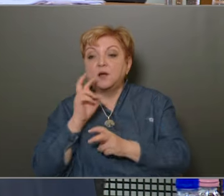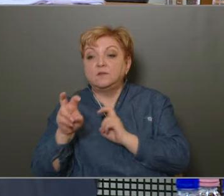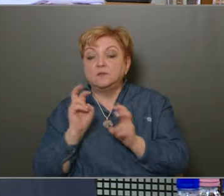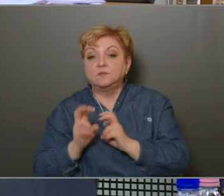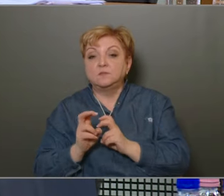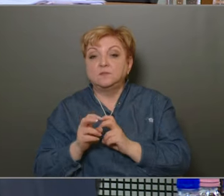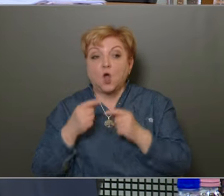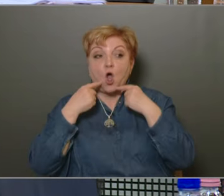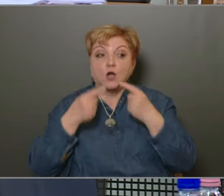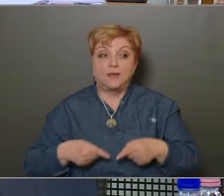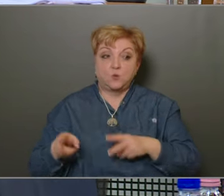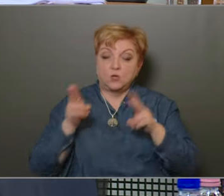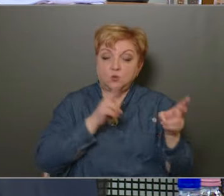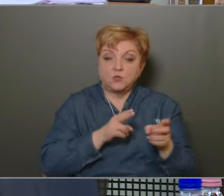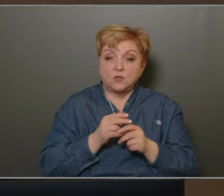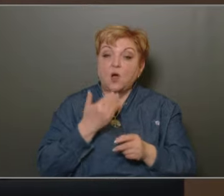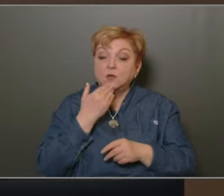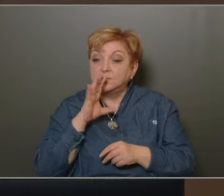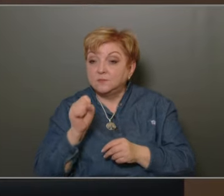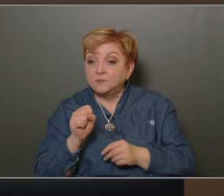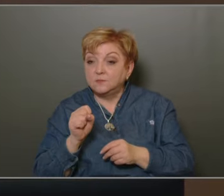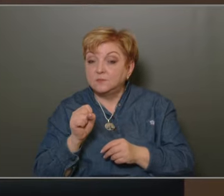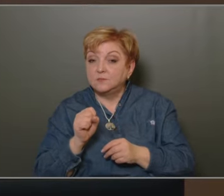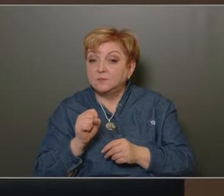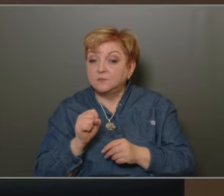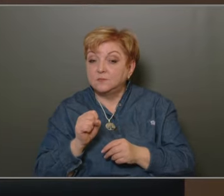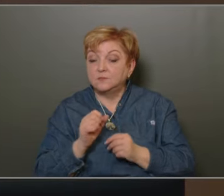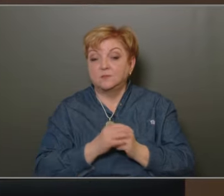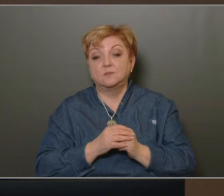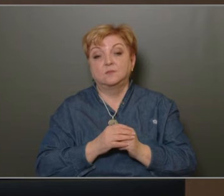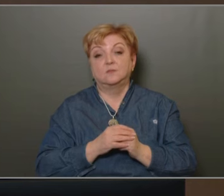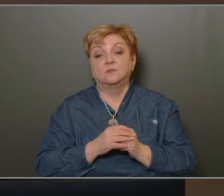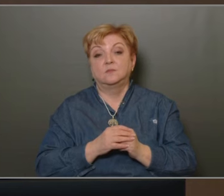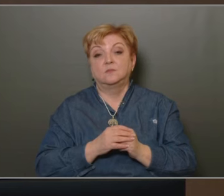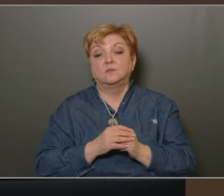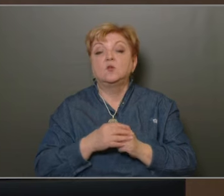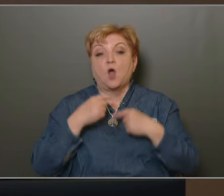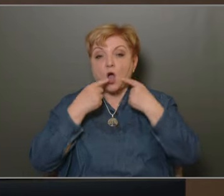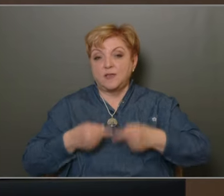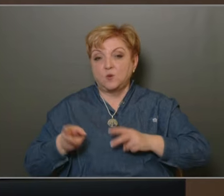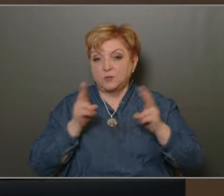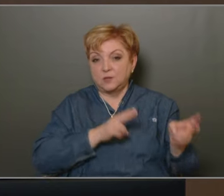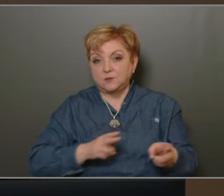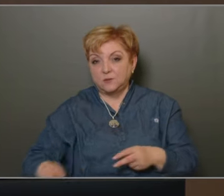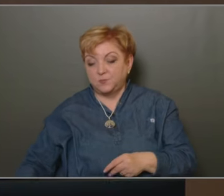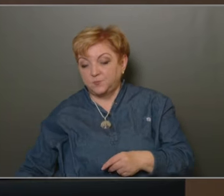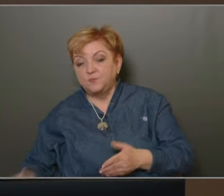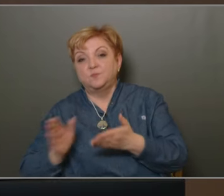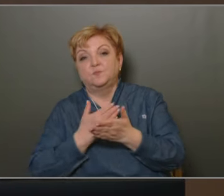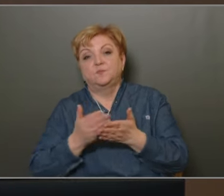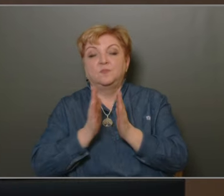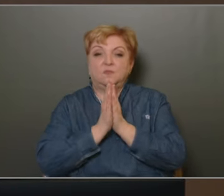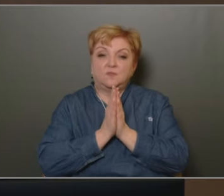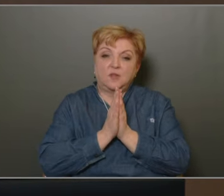kívánok, kívánok, reflektálni. Határozathozat arra kerül sor, kívánok, főigazgató. Nincs akkor határozathozat arra kerül sor,